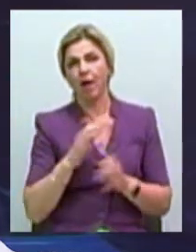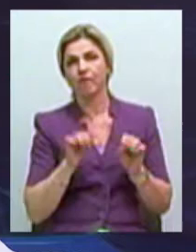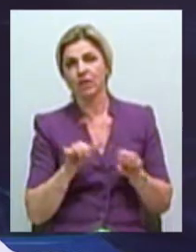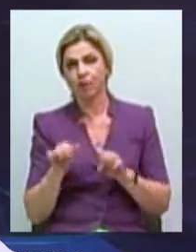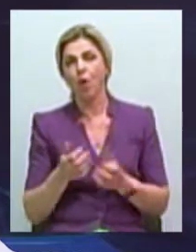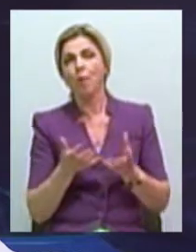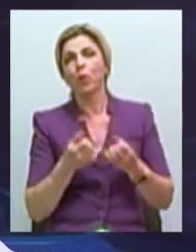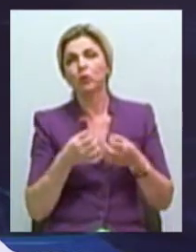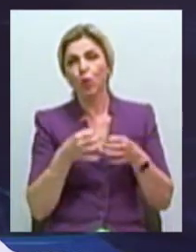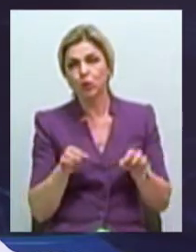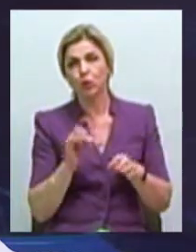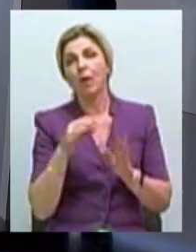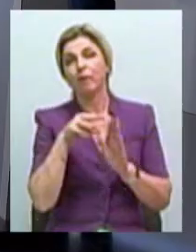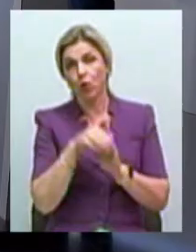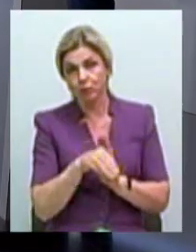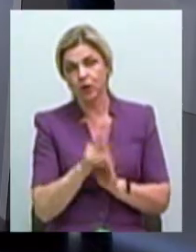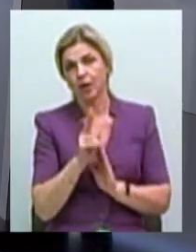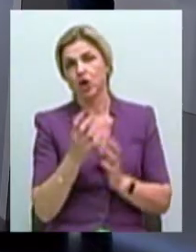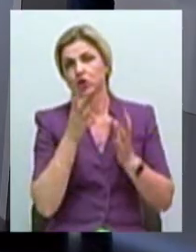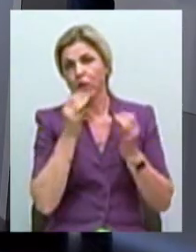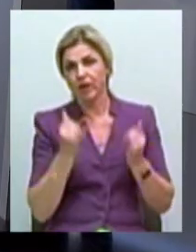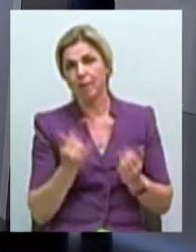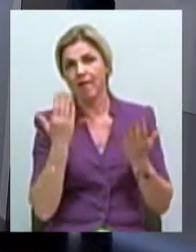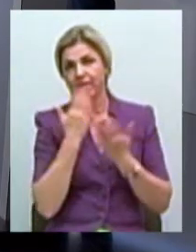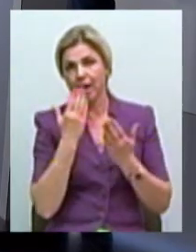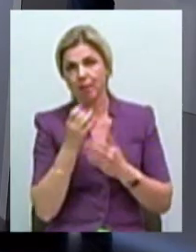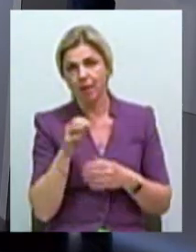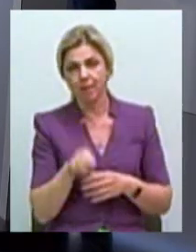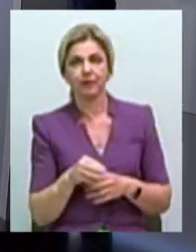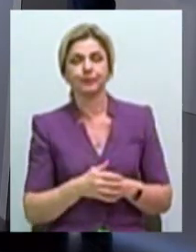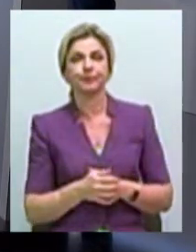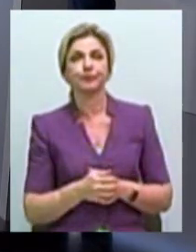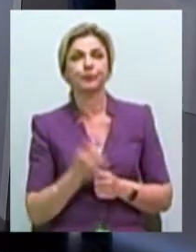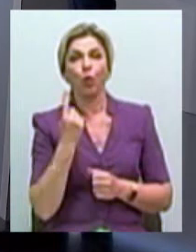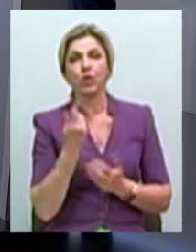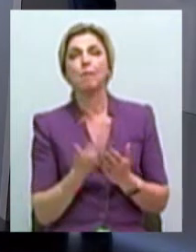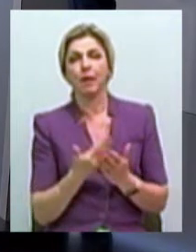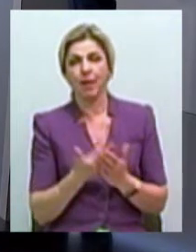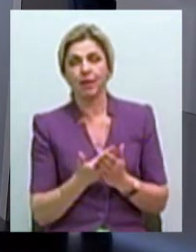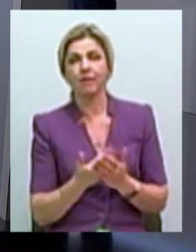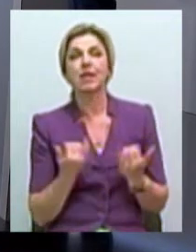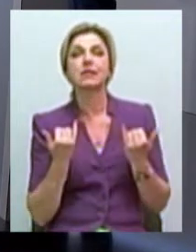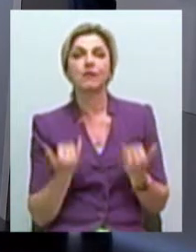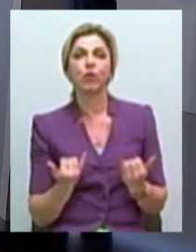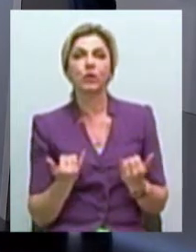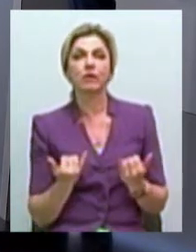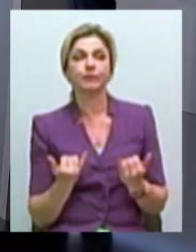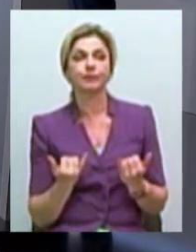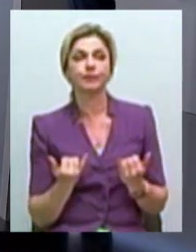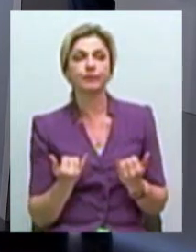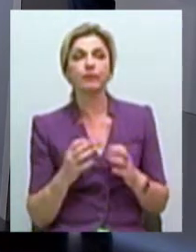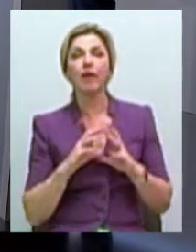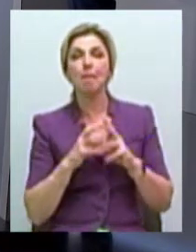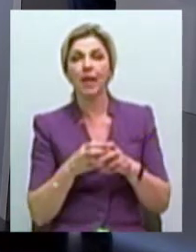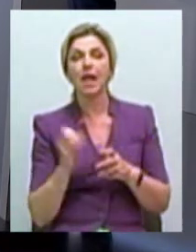в том числе и к современным фильмам. Один из примеров. Сегодня в частности в мире,